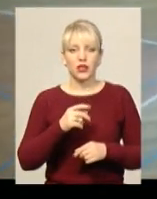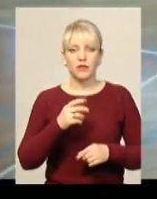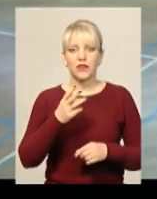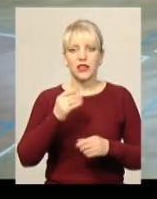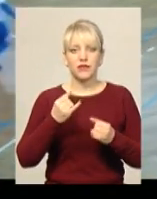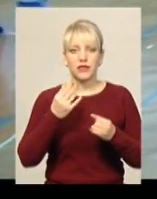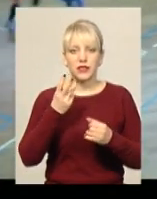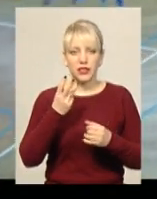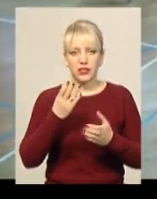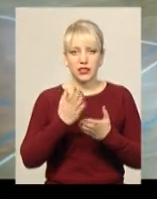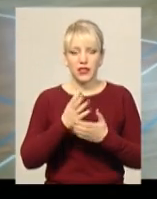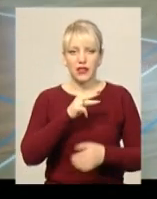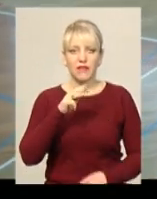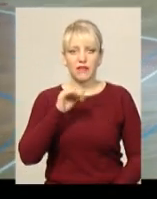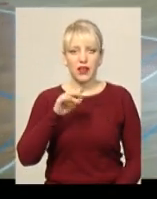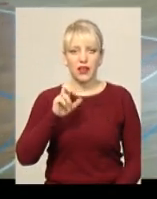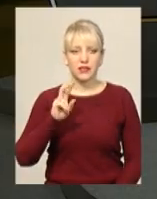призером чемпіонату став «Хелікс».